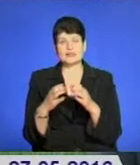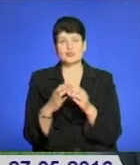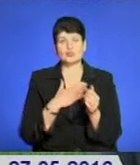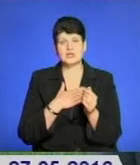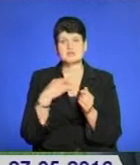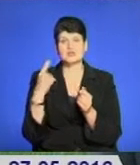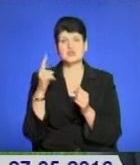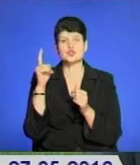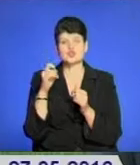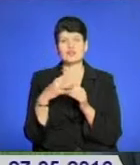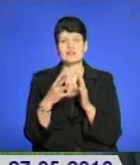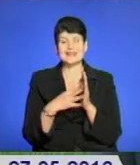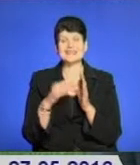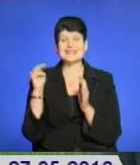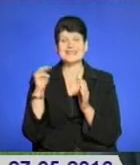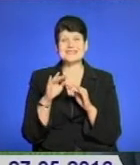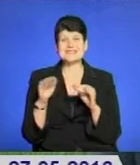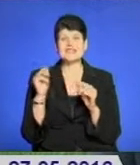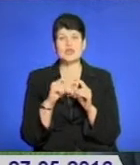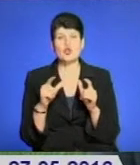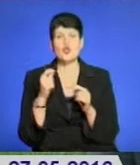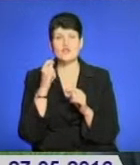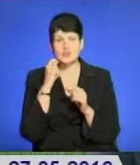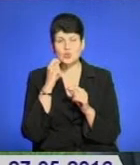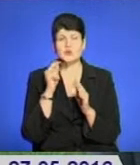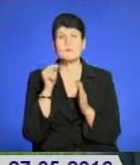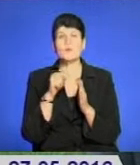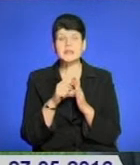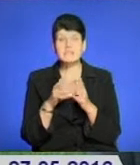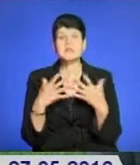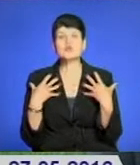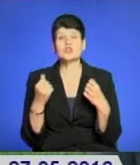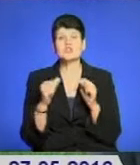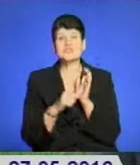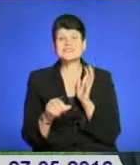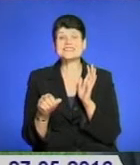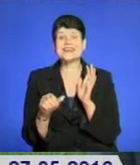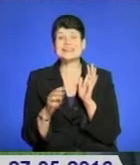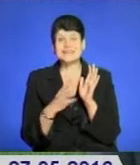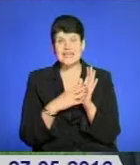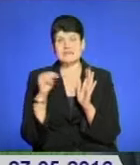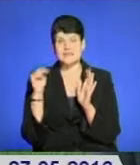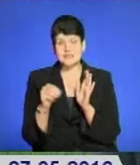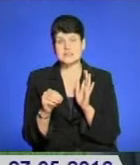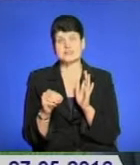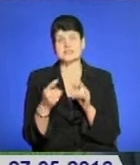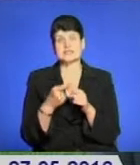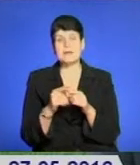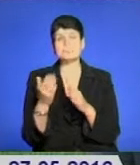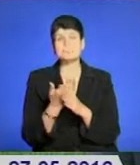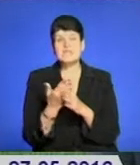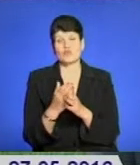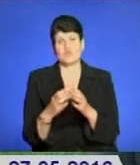області із 119 тисяч дітей шкільного віку, які підпадають під оздоровлення, 69 тисяч належить саме до дітей пільгових категорій.